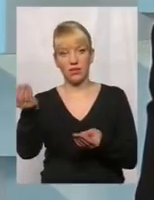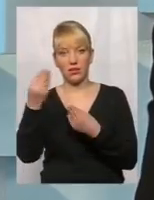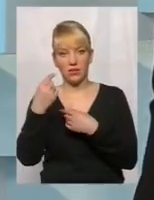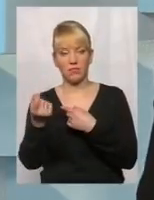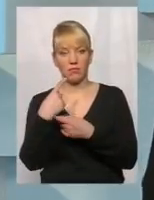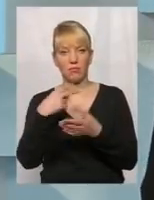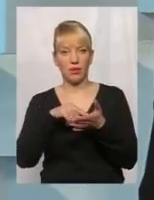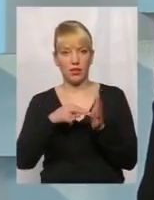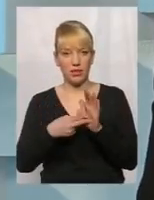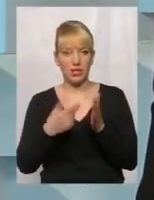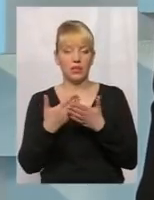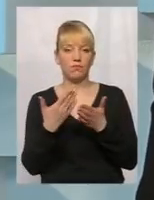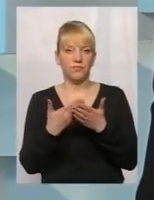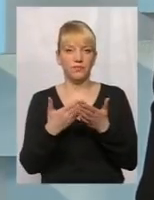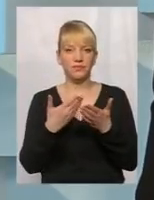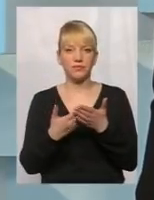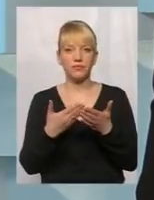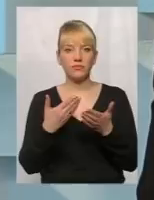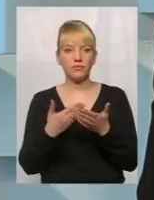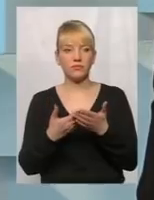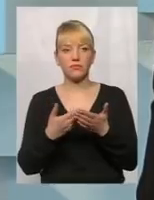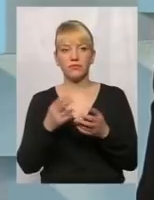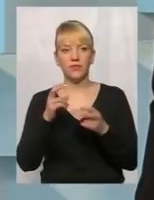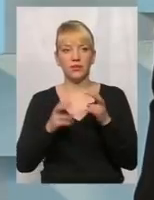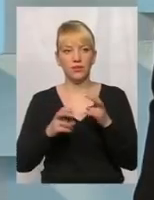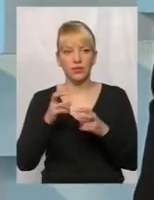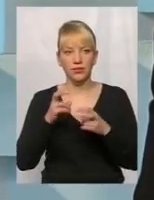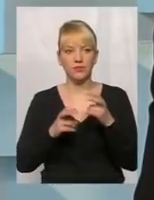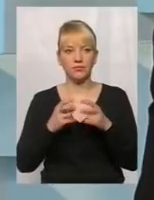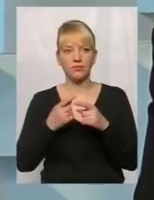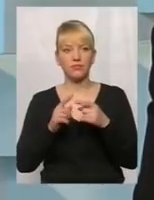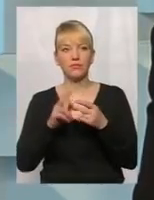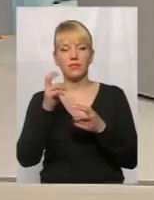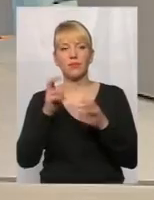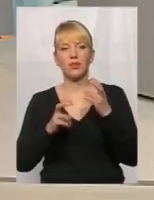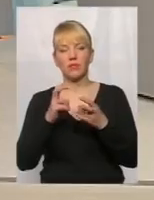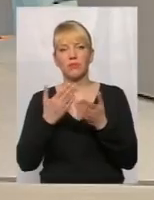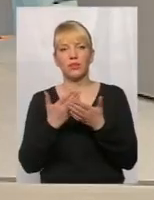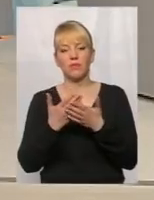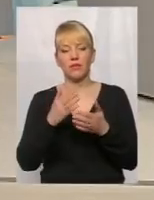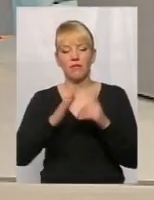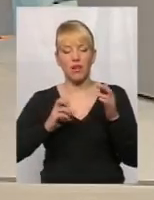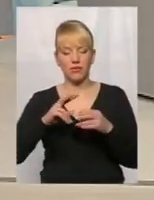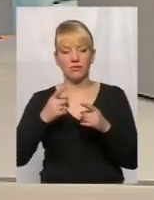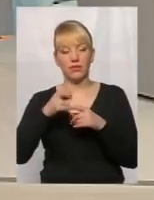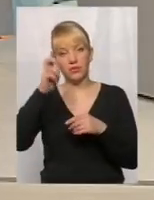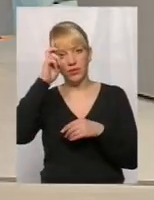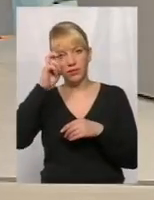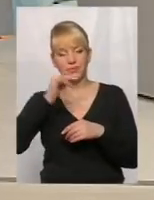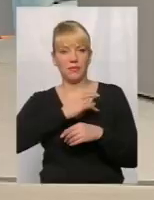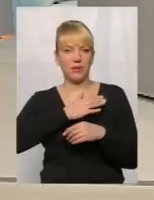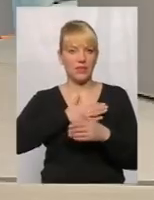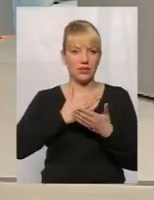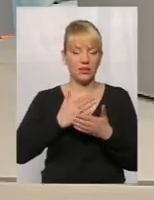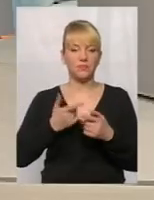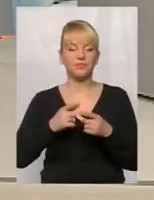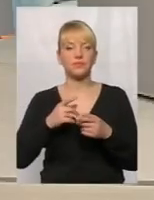відповідно до постанови, до наказу, підприємство проходить кваліфікацію. Це як і з державної власності, так і приватної.